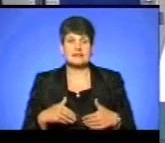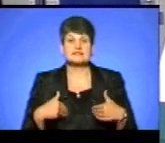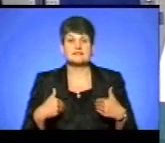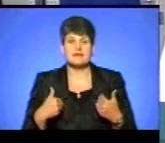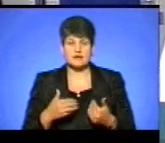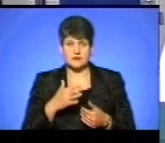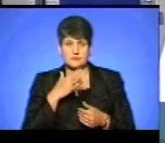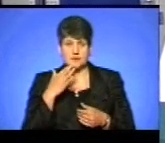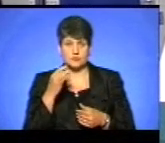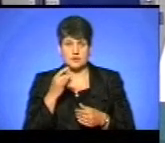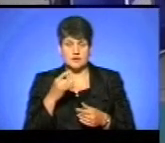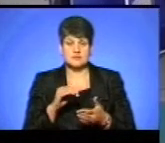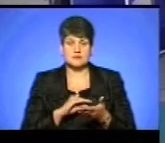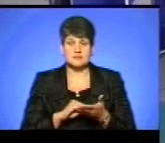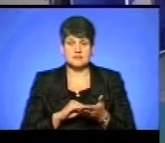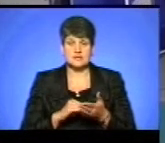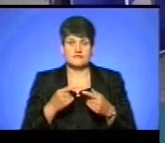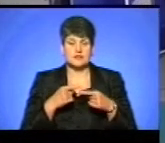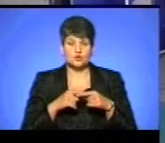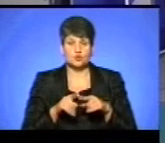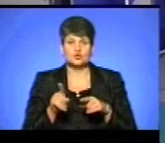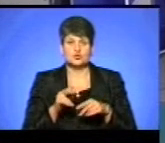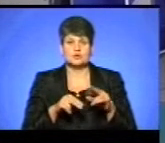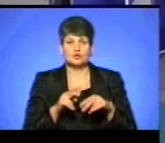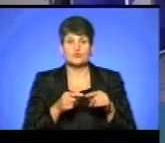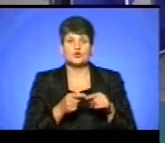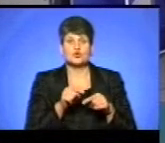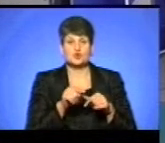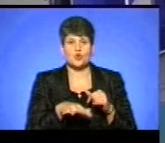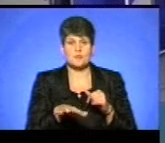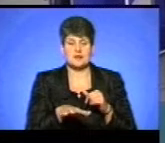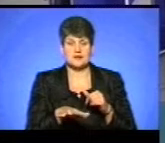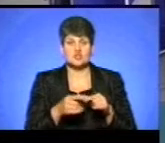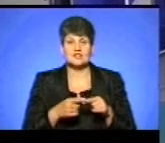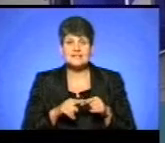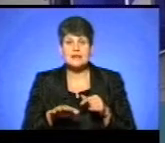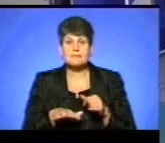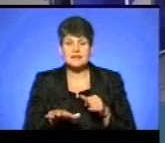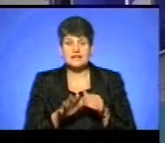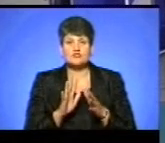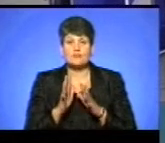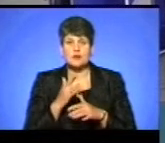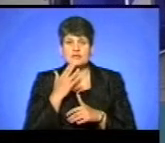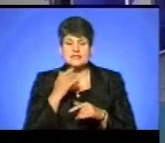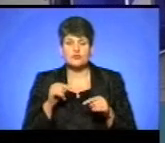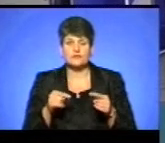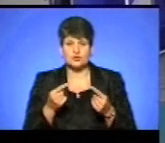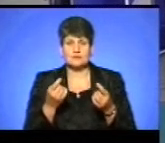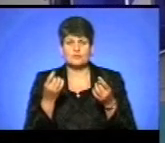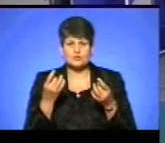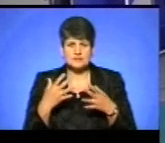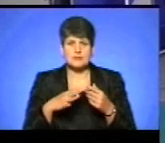неодноразово поступали в архітектуру, звернення щодо забудови цього майданчика. Це майданчик в парку національного відродження. Звичайні